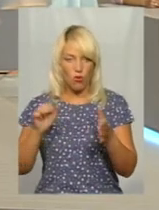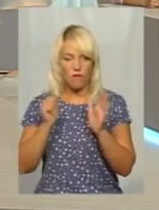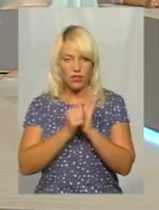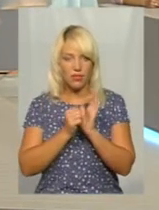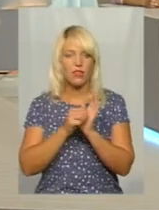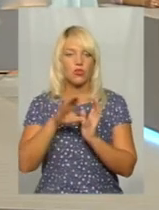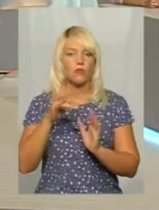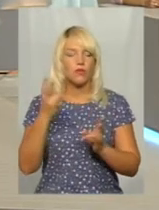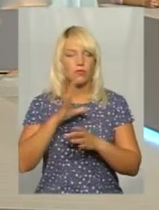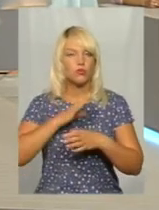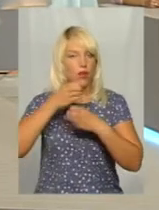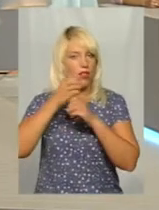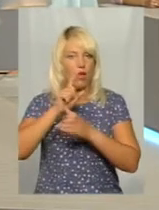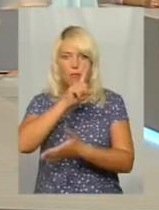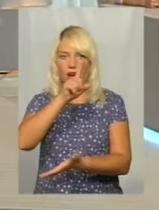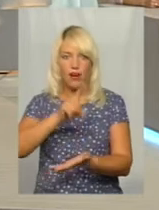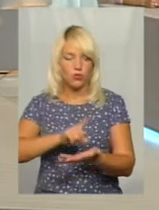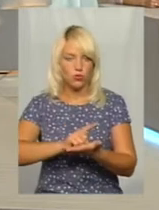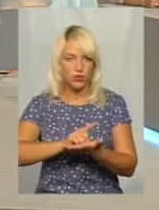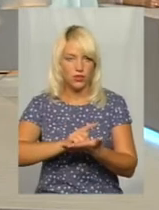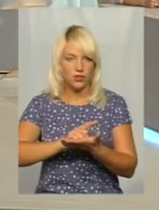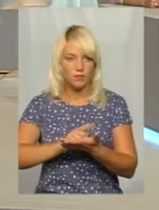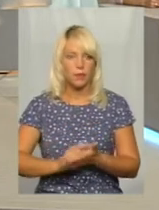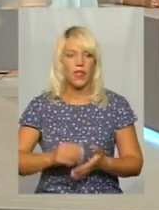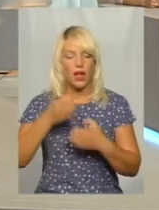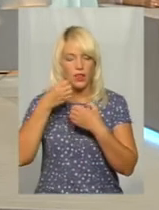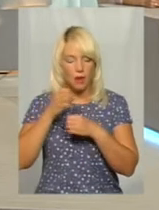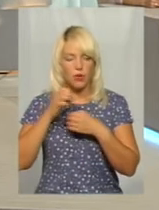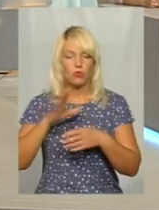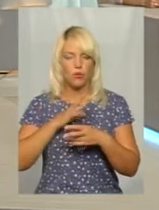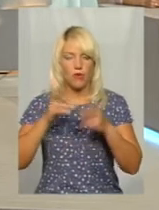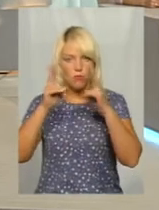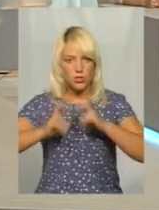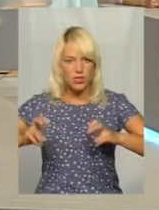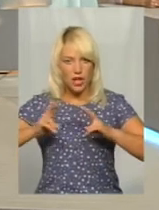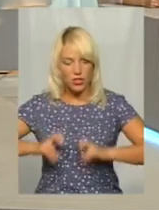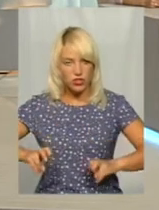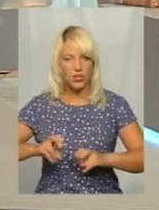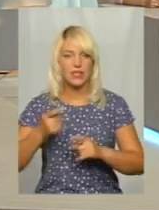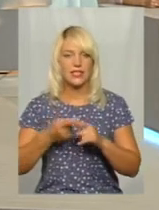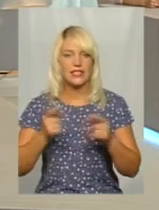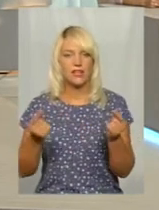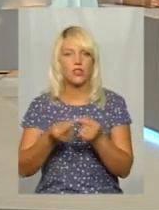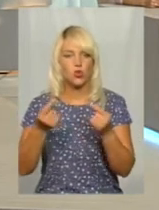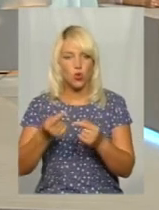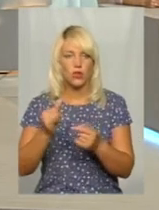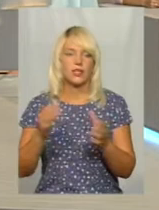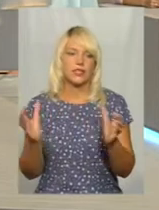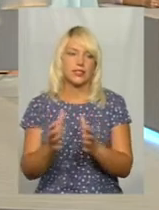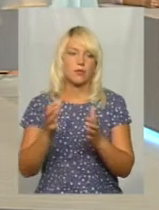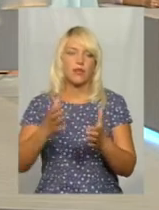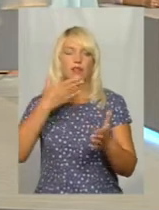вони повинні пройти лабораторні обстеження це зерно і зберігаються